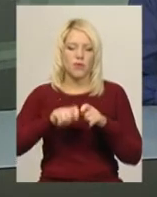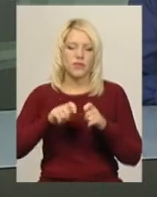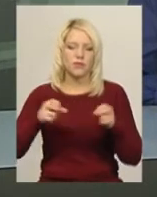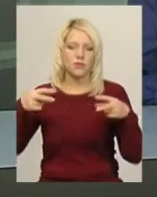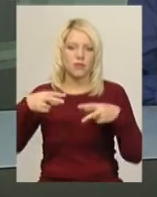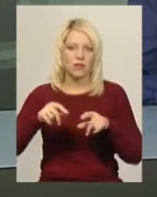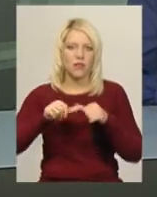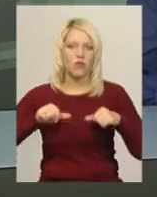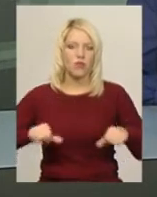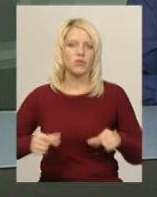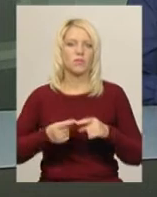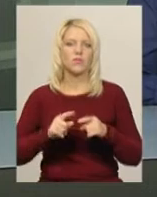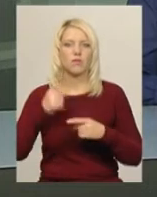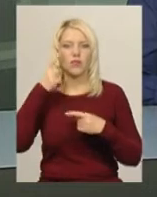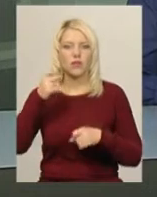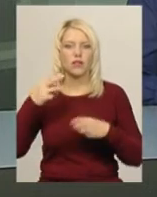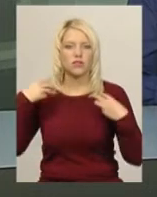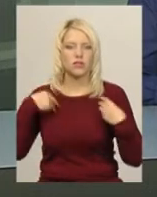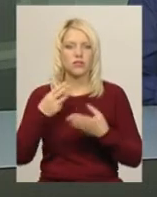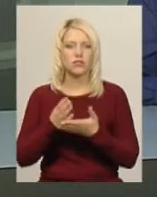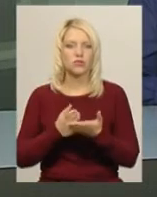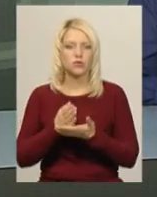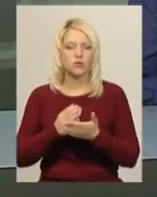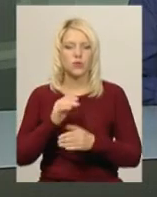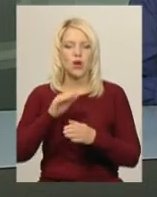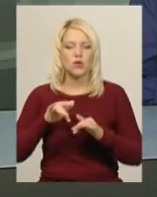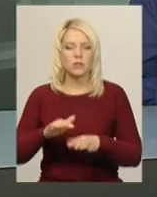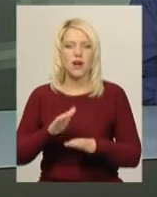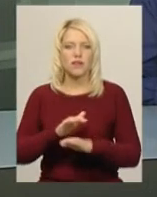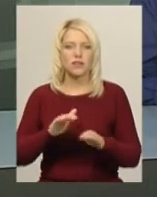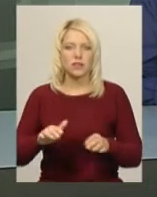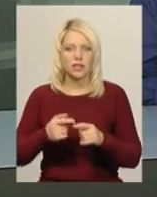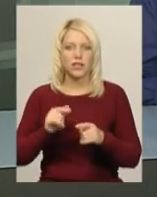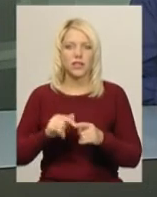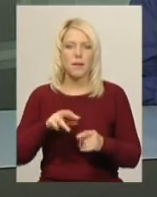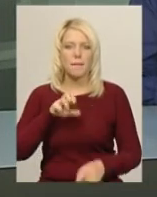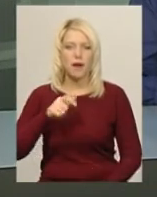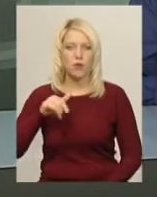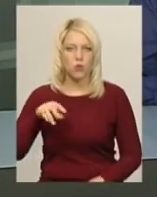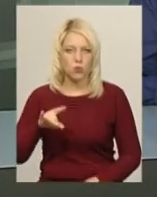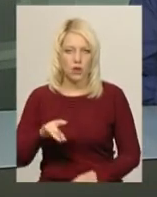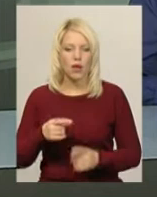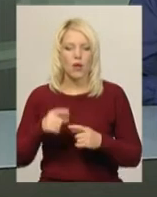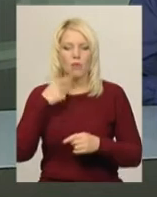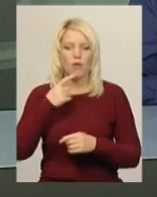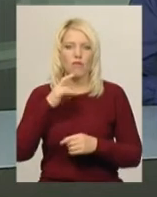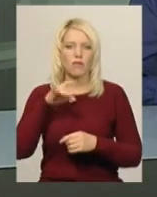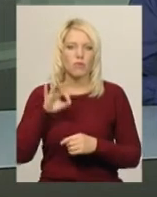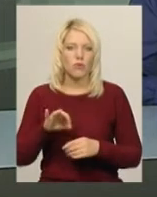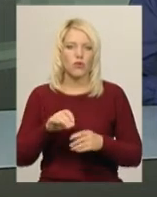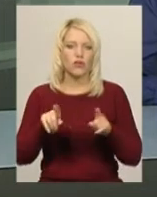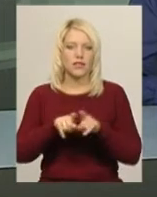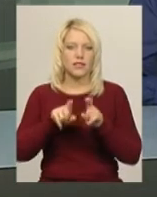комісія. Про це нам повідомила начальник служби у справах дітей обласної державної адміністрації Ніна Магру. Йдеться про такі